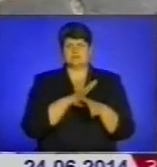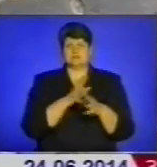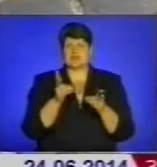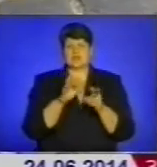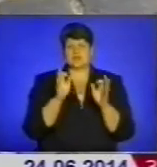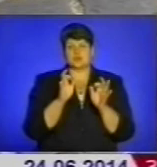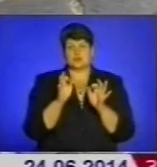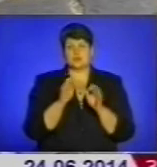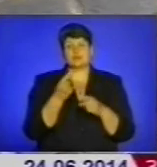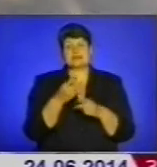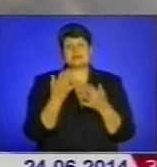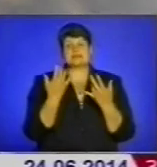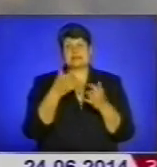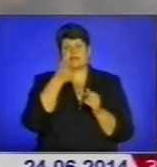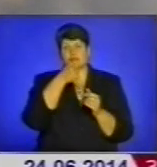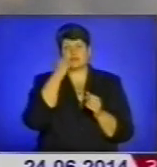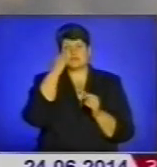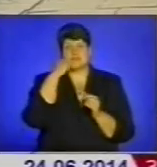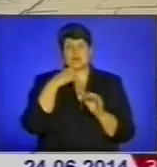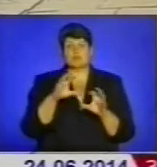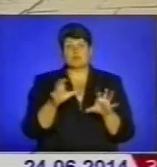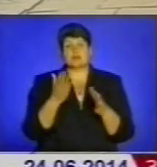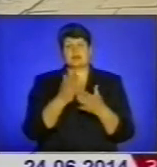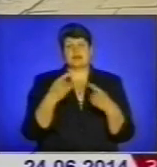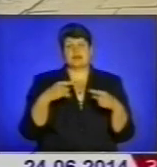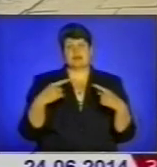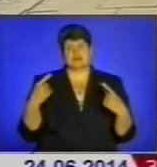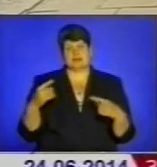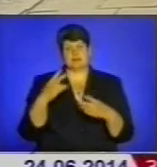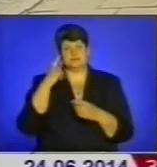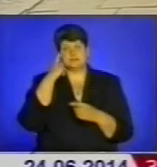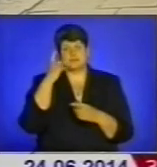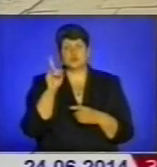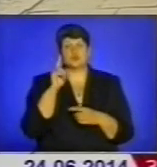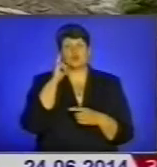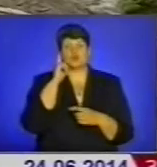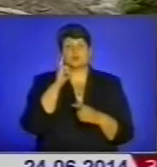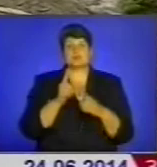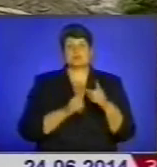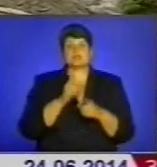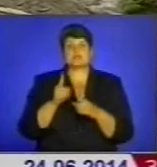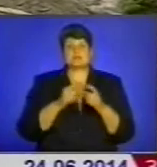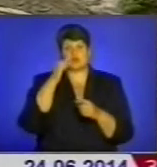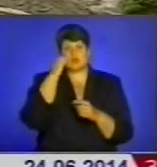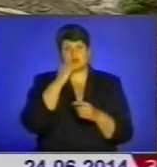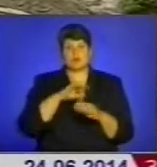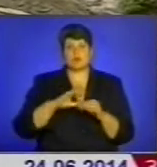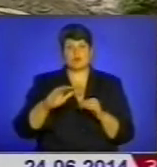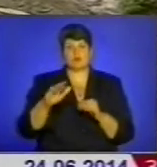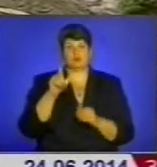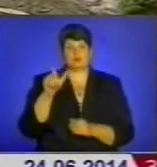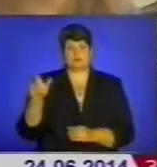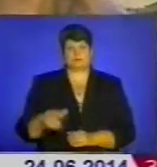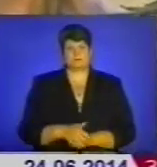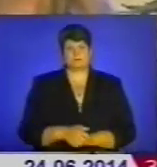Тож про те, скільки років старій бруківці, існують різні свідчення, що думають з приводу заміни старого покриття на нове тернополяни.